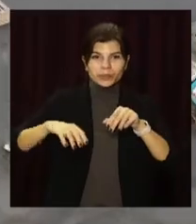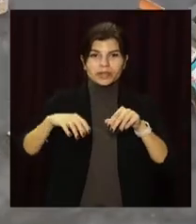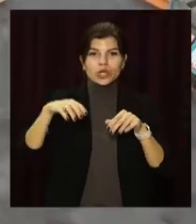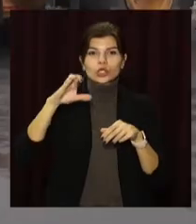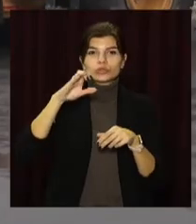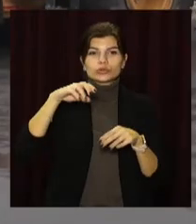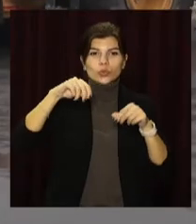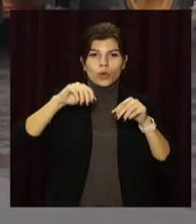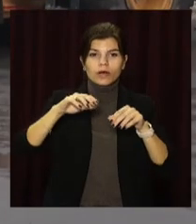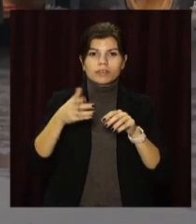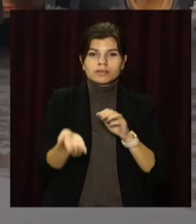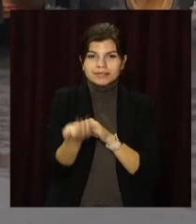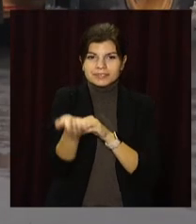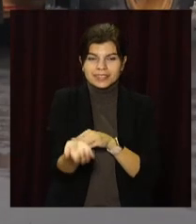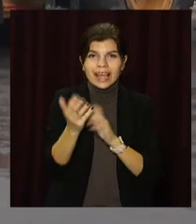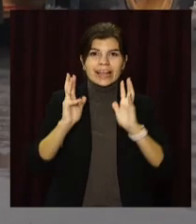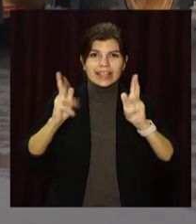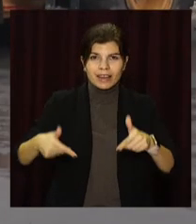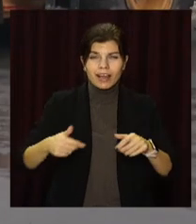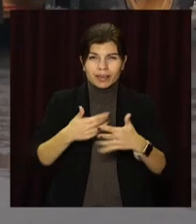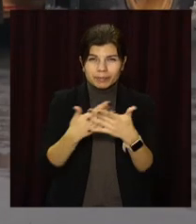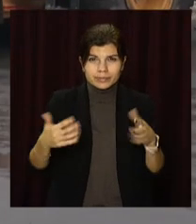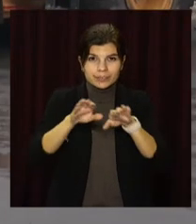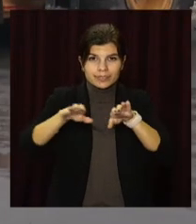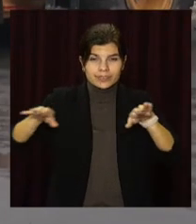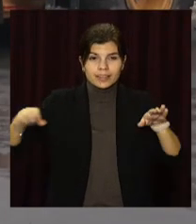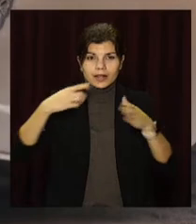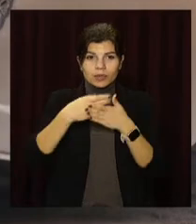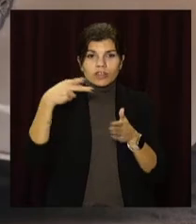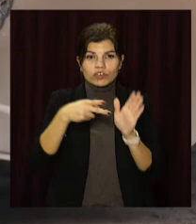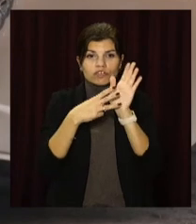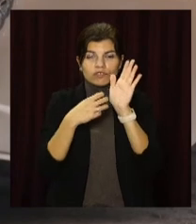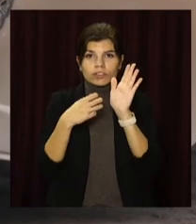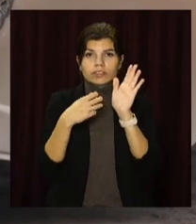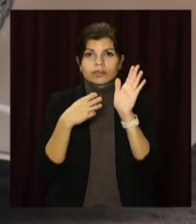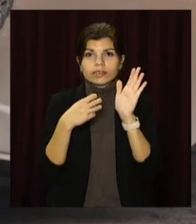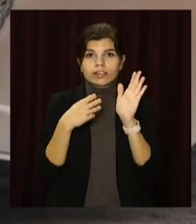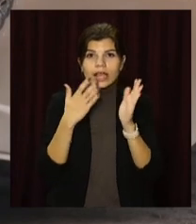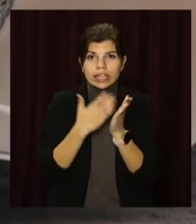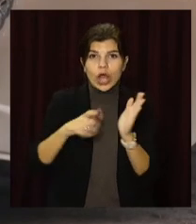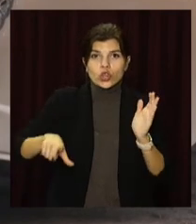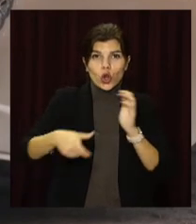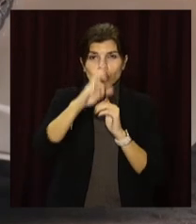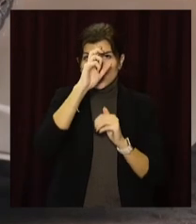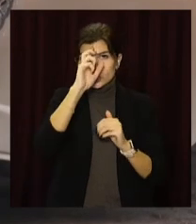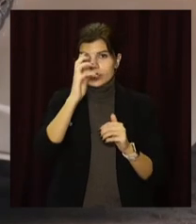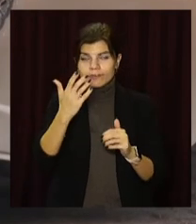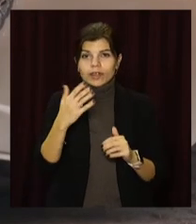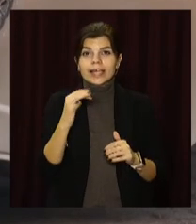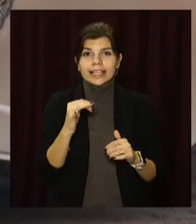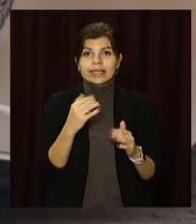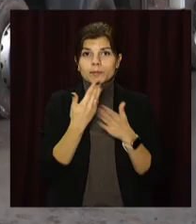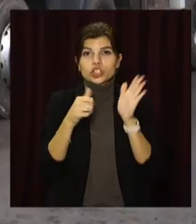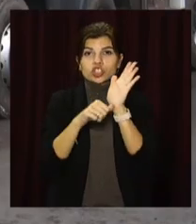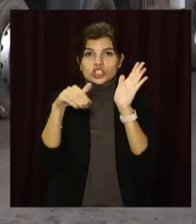солерозподілювачі, бульдозери, трактори. На Дніпропетровщині 2827 кілометрів доріг державного значення та майже